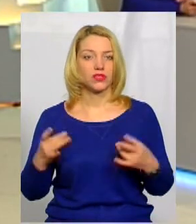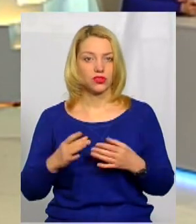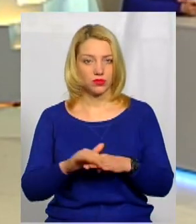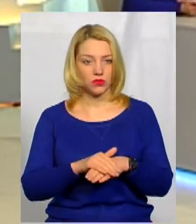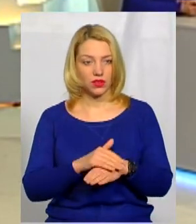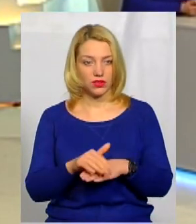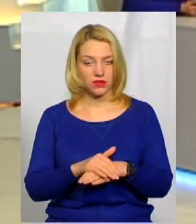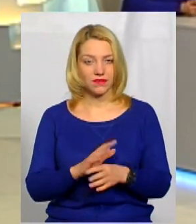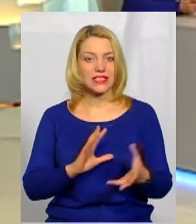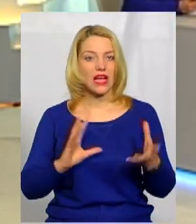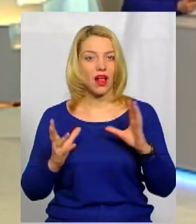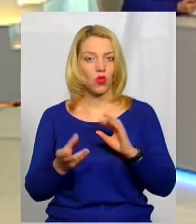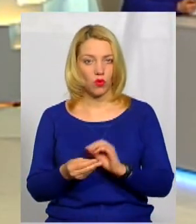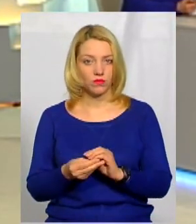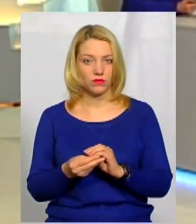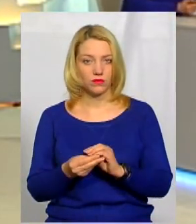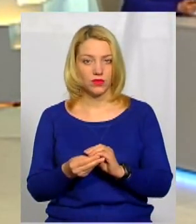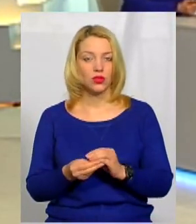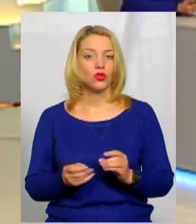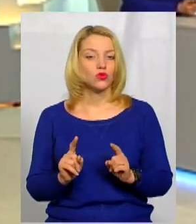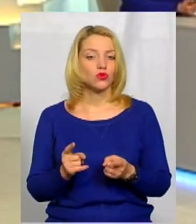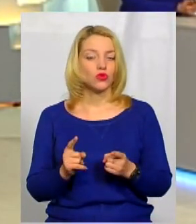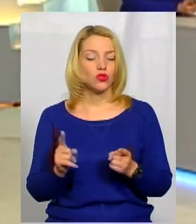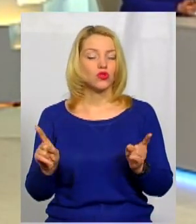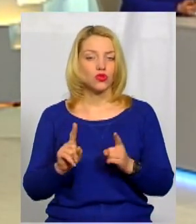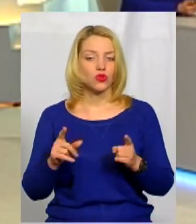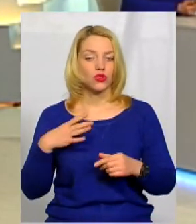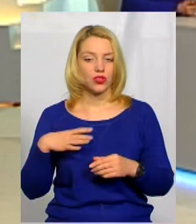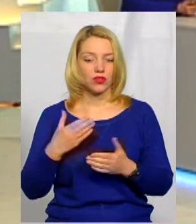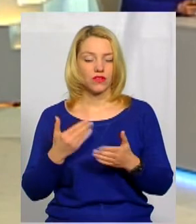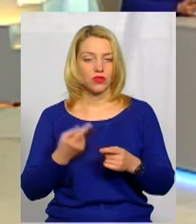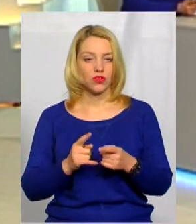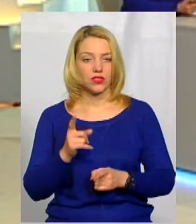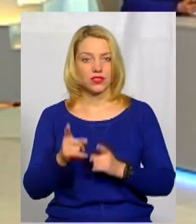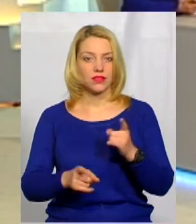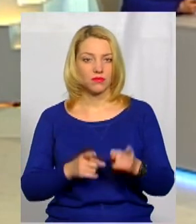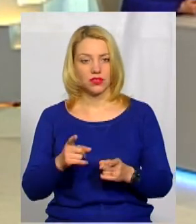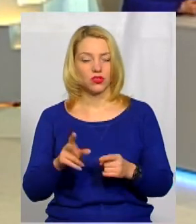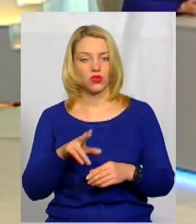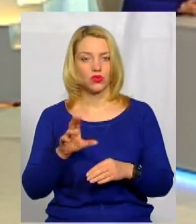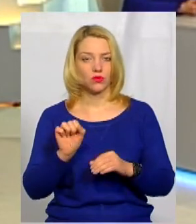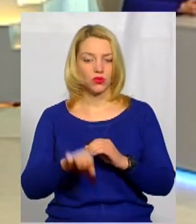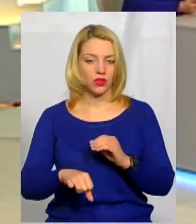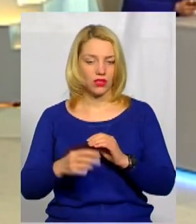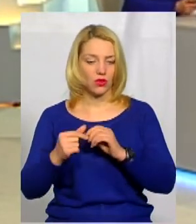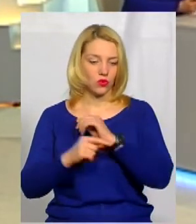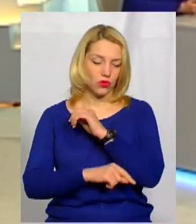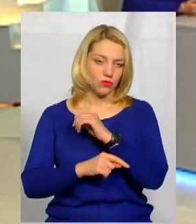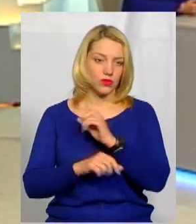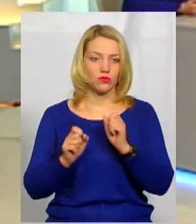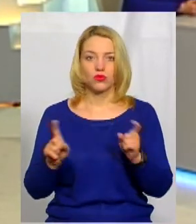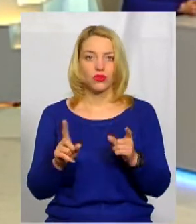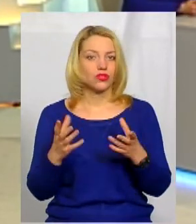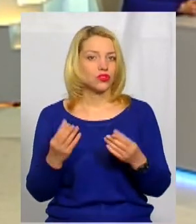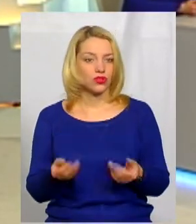загалом, чого очікують від цих змін в плані подолання корупції? Можливо, ще для